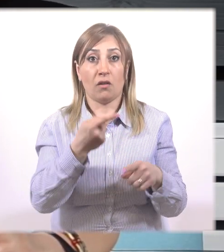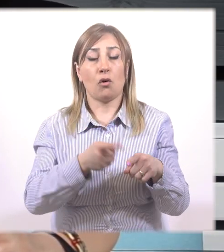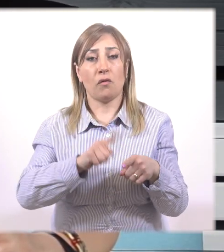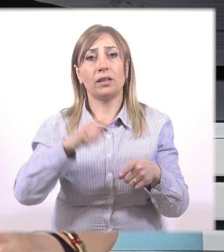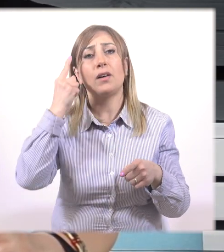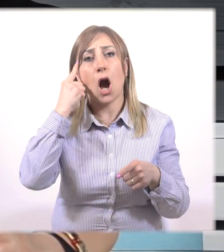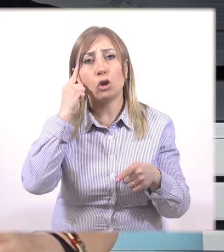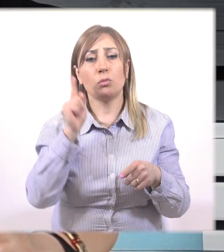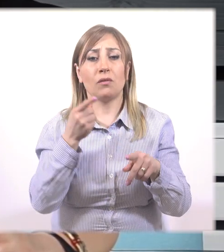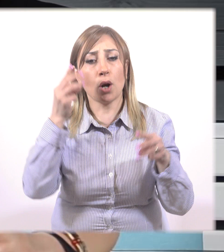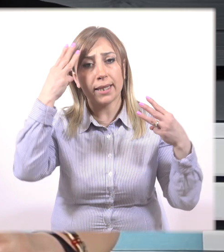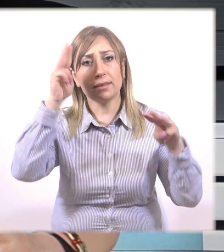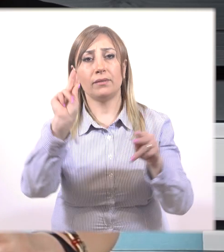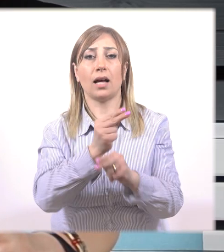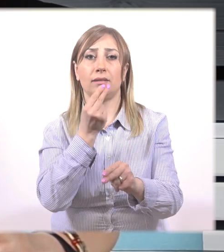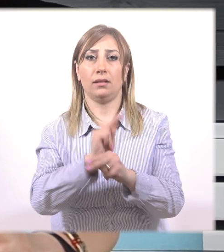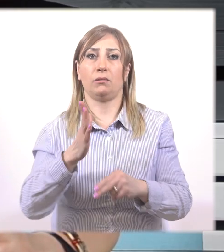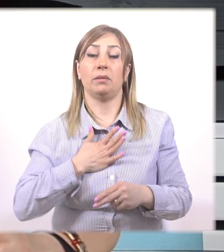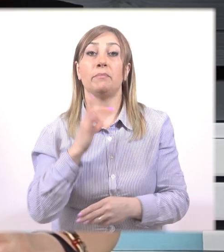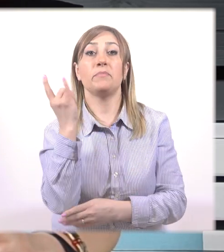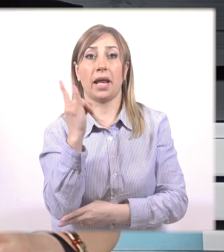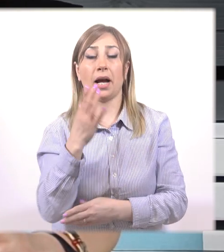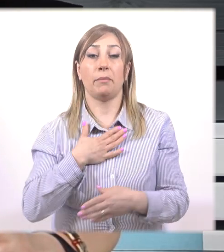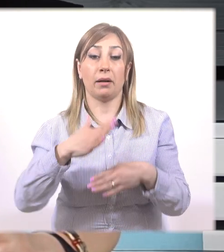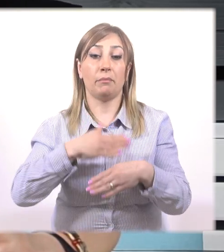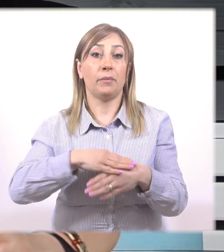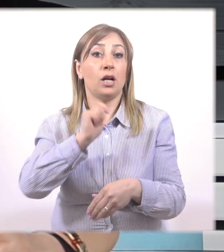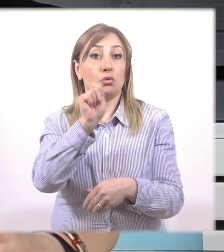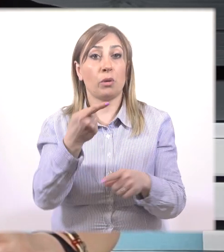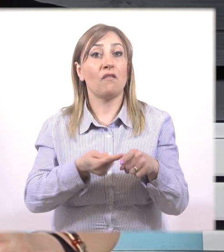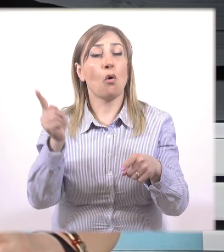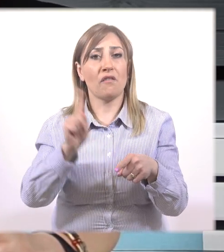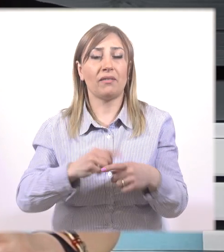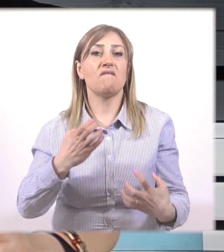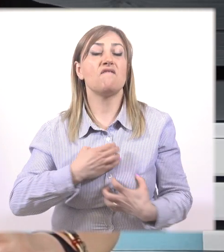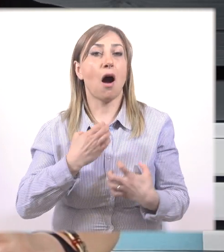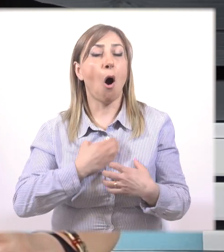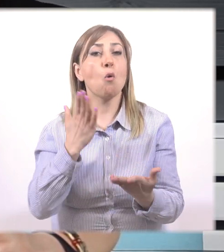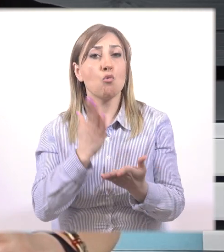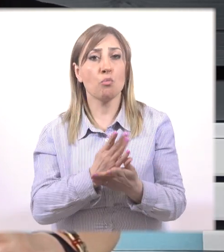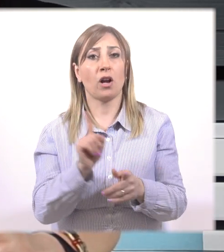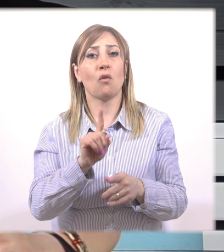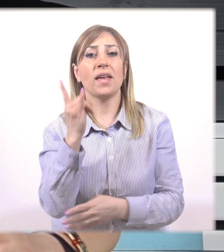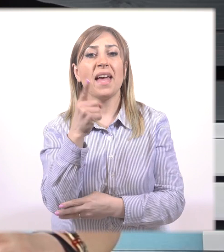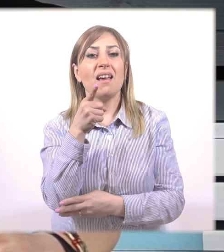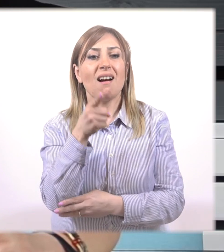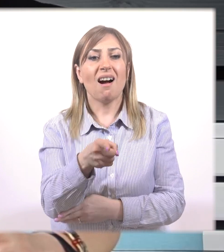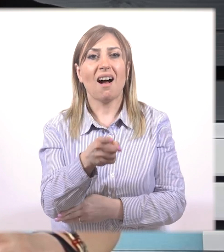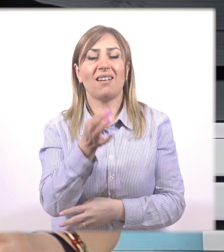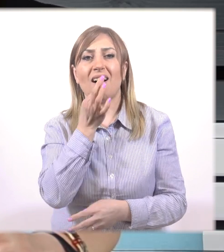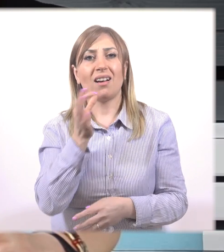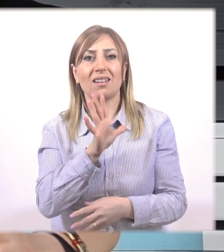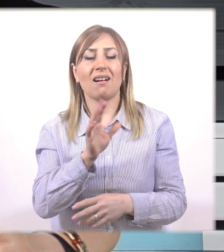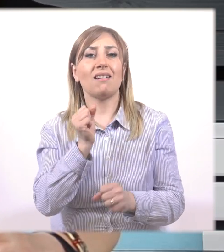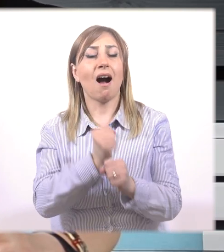պատժում ենք, որով հետև կարծում ենք, որետպես տարսցիրակում ենք մեր երեխային։ Մենք պատժում ենք, որով հետև վախենում ենք, որ երեխայի